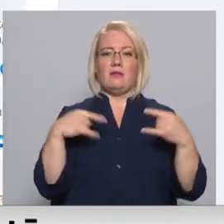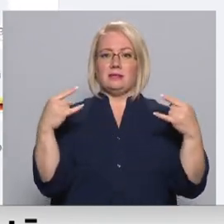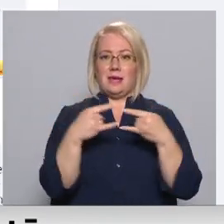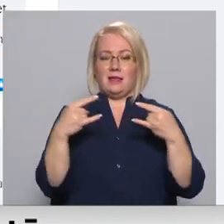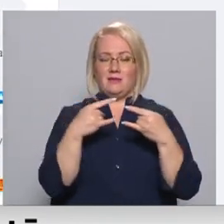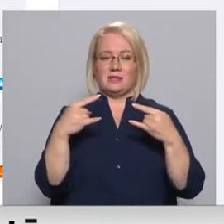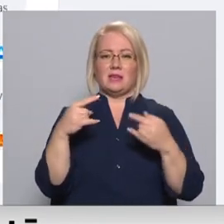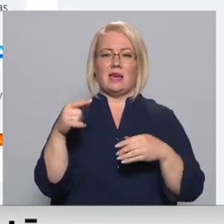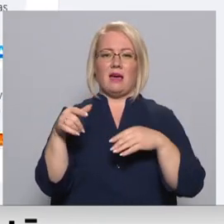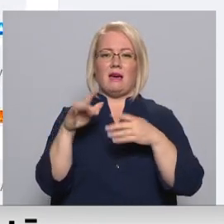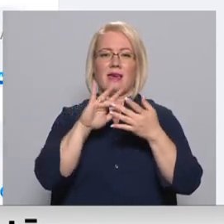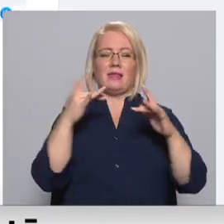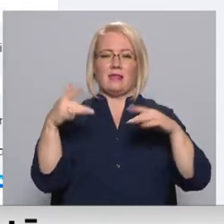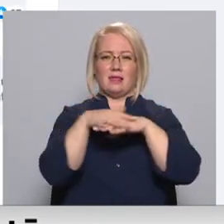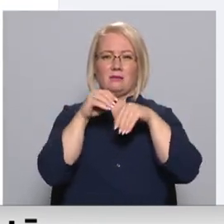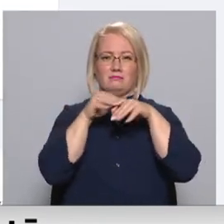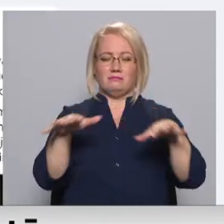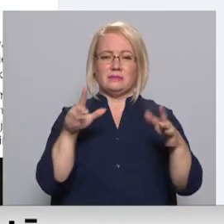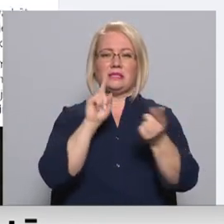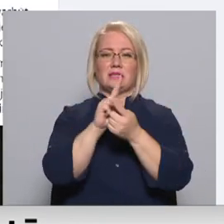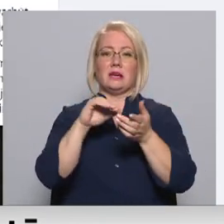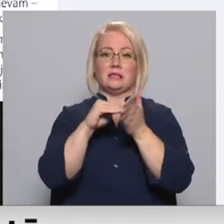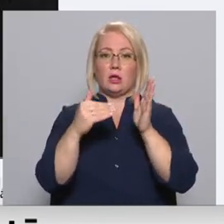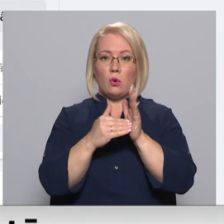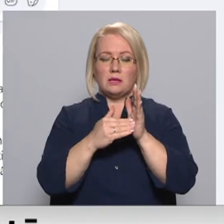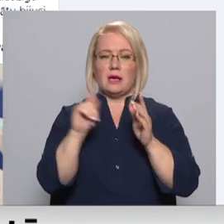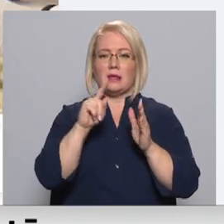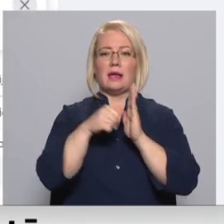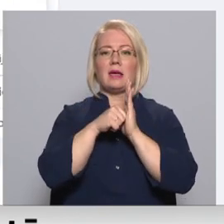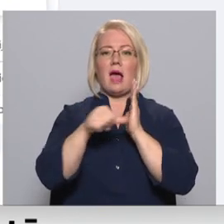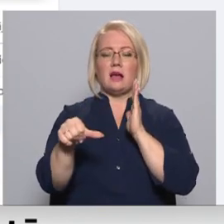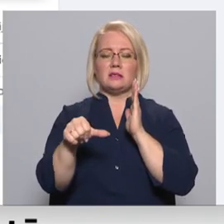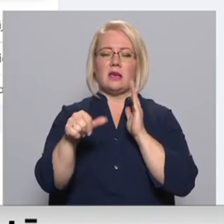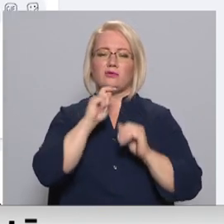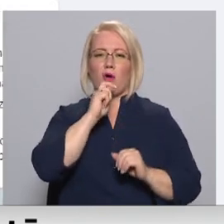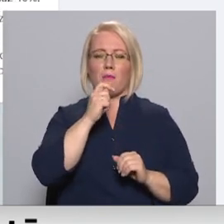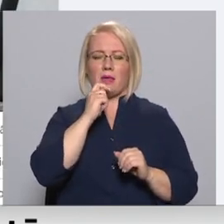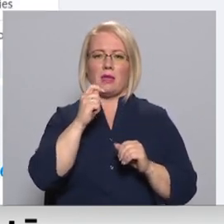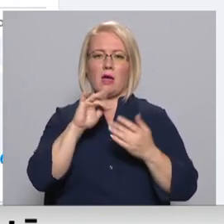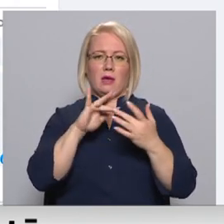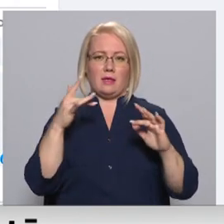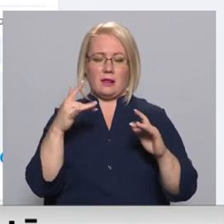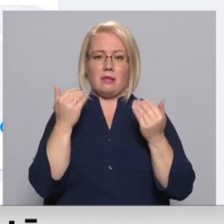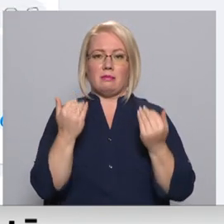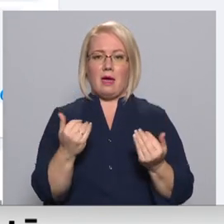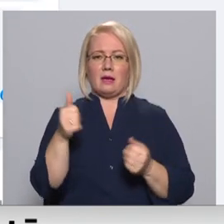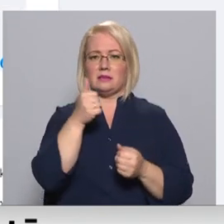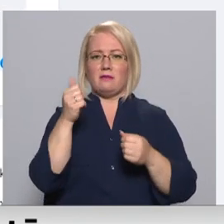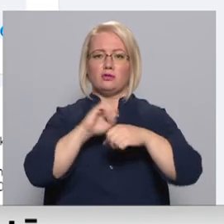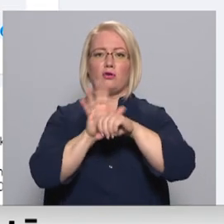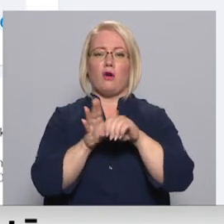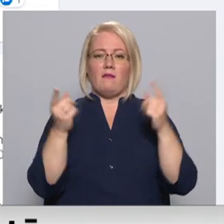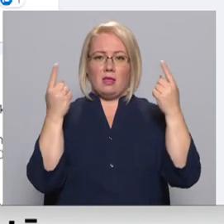sociālo tīkla redaktori katru dienu saskars ar situāciju, kad jāslēpjumu pat jādzēšu komentāru sociālajos tīklos, īpaši tagad pandēmijas laikā.